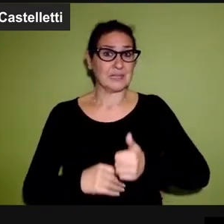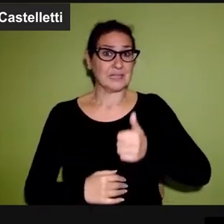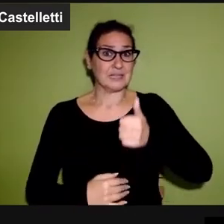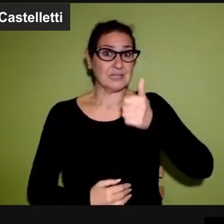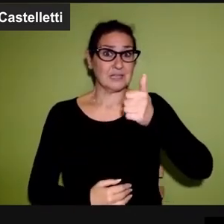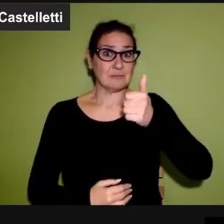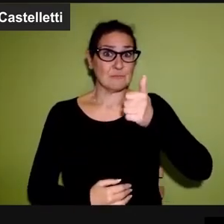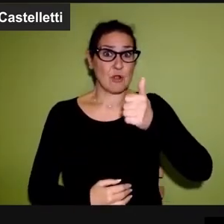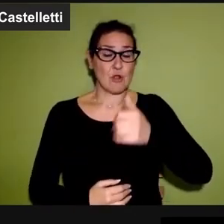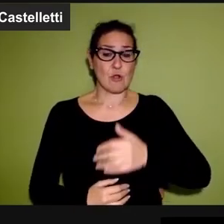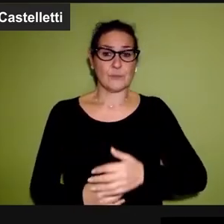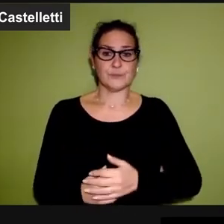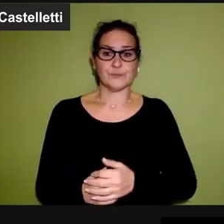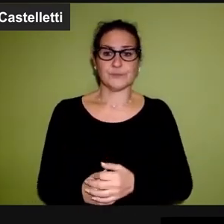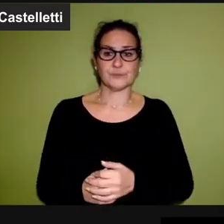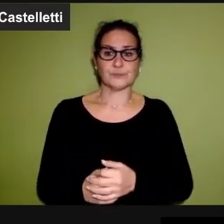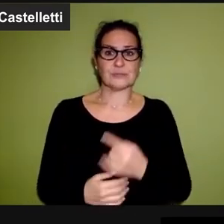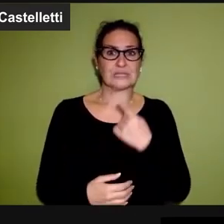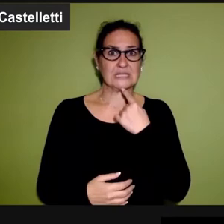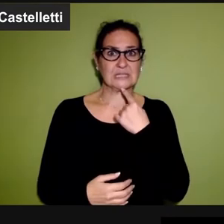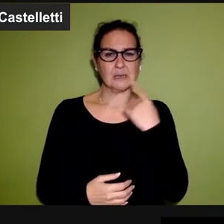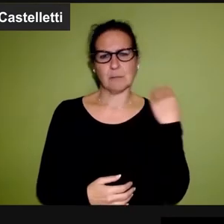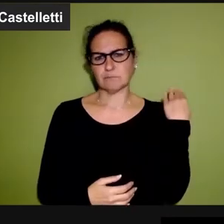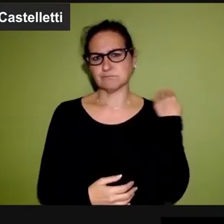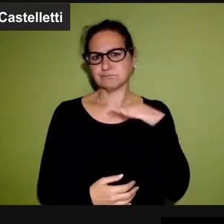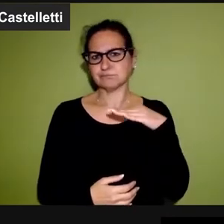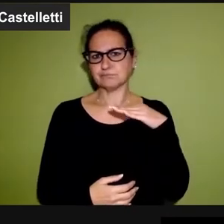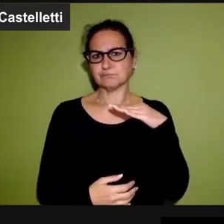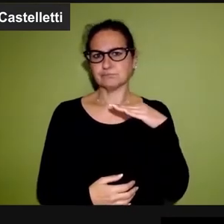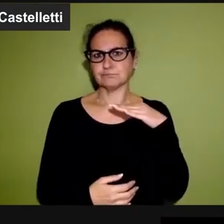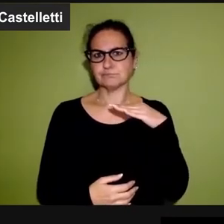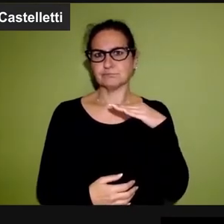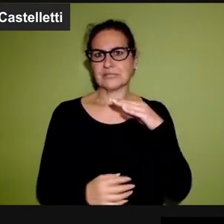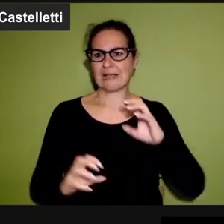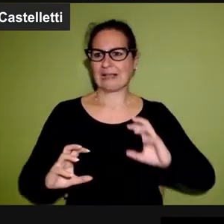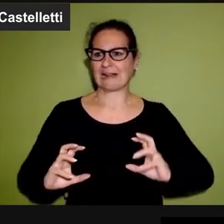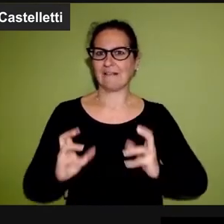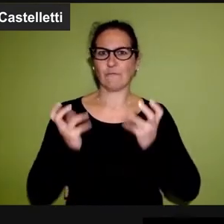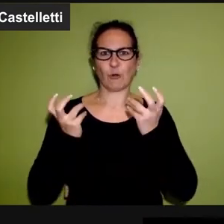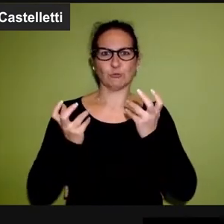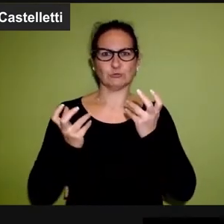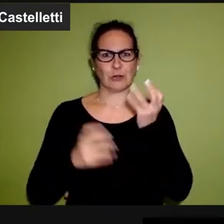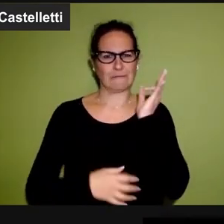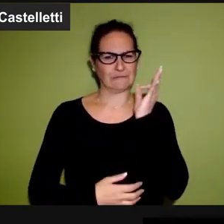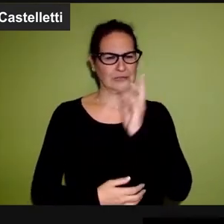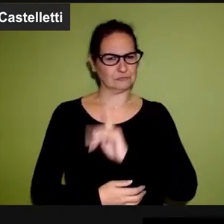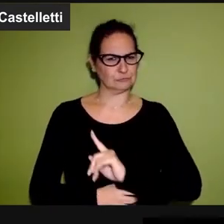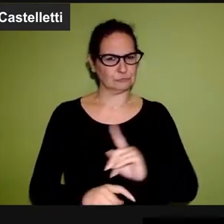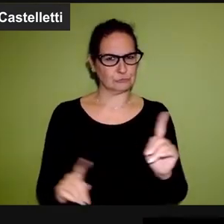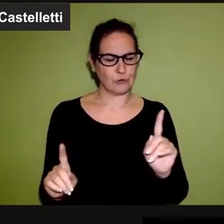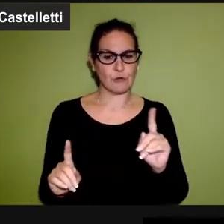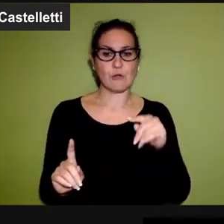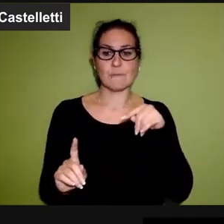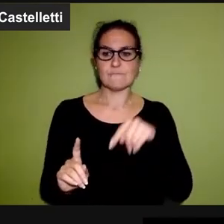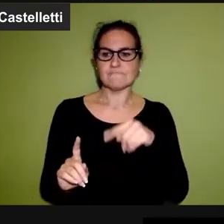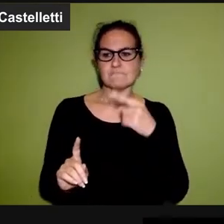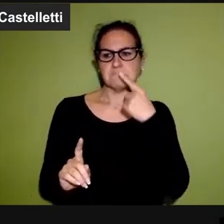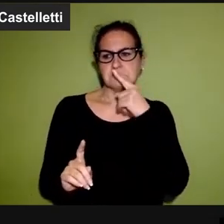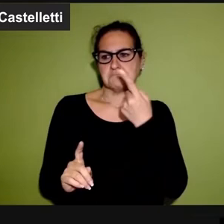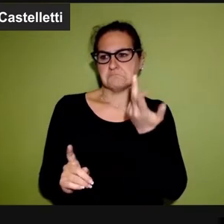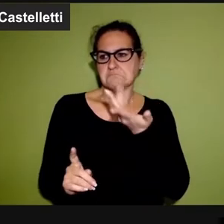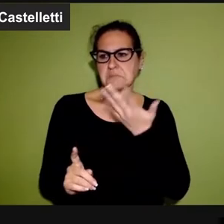la prima esecuzione che fu fatta, che non fu per i ghigliottinati della rivoluzione francese, ma per un